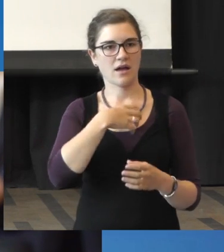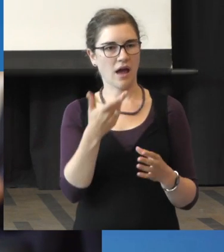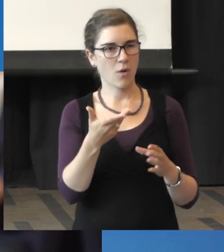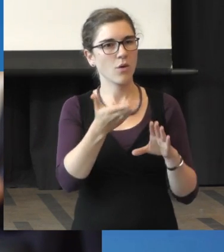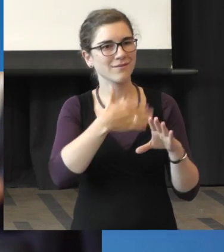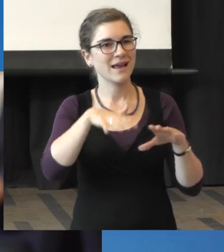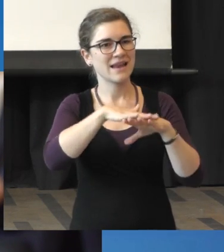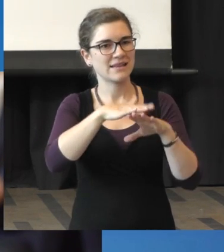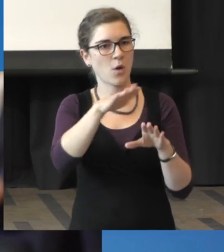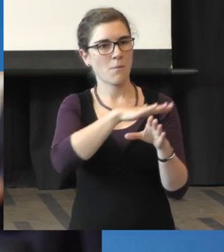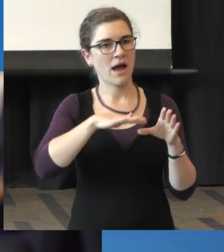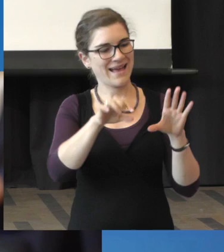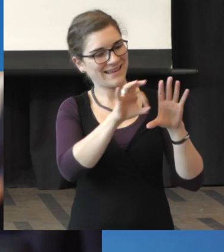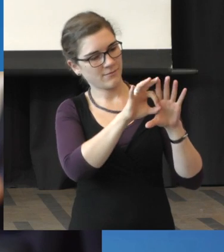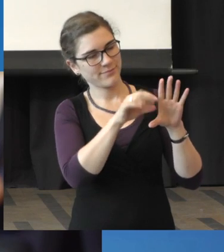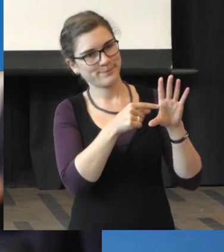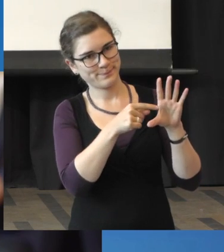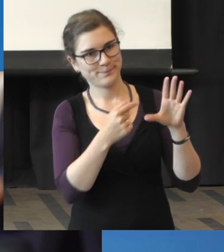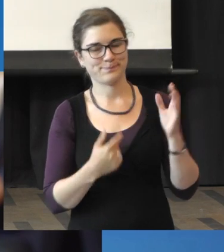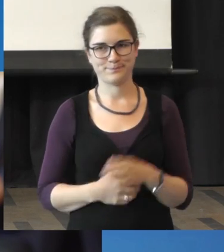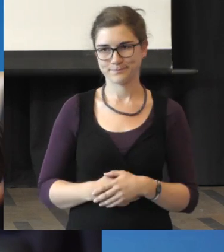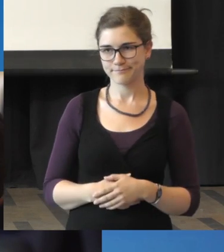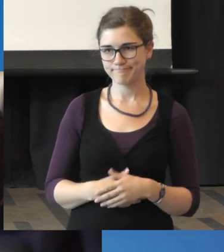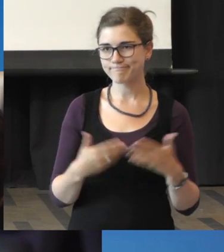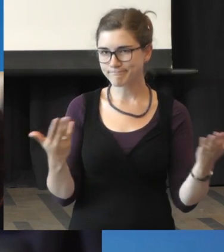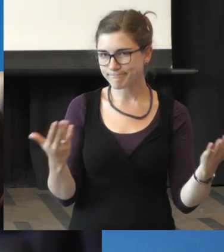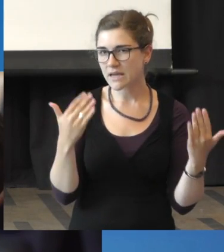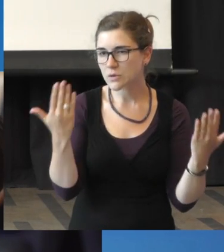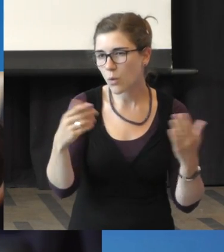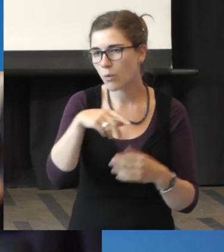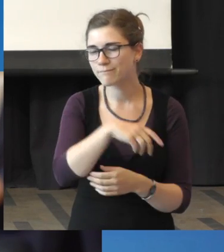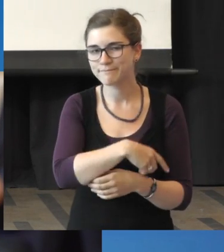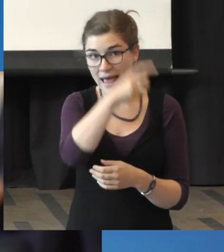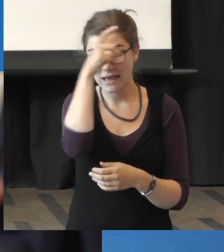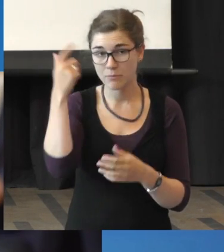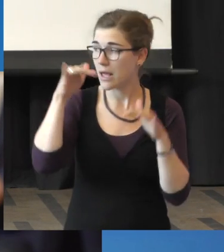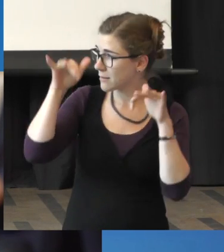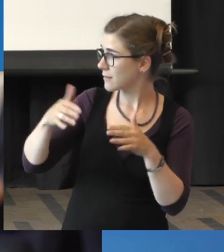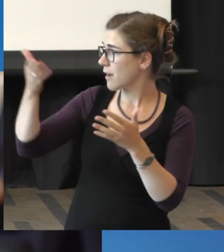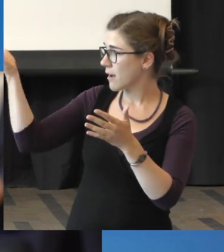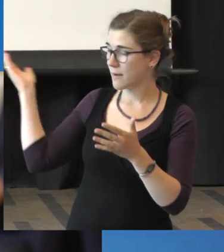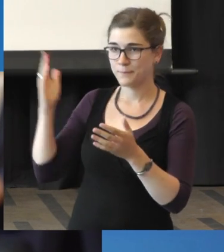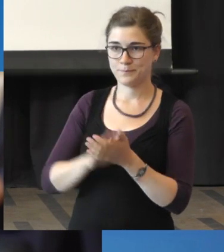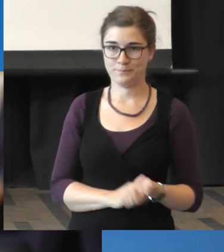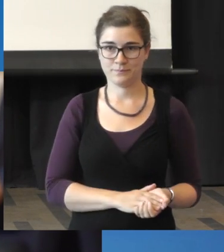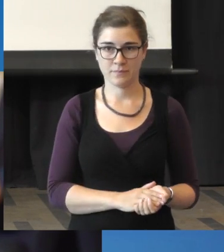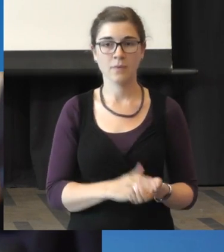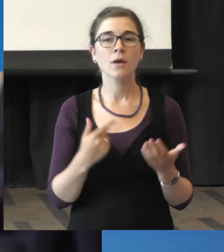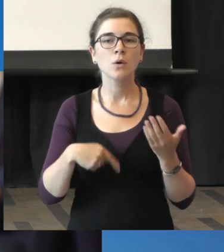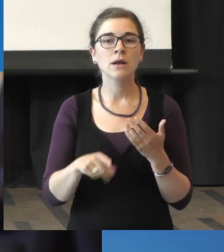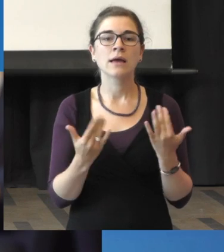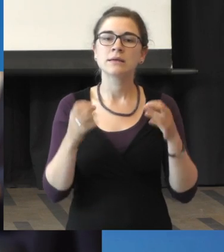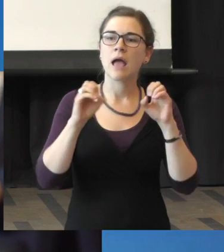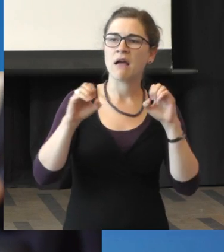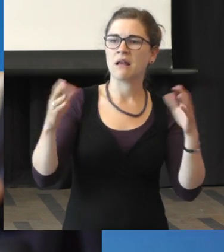diesem Netzhautbereich. Wie gesagt, Experten sind heute unter uns und sie werden uns